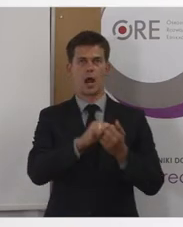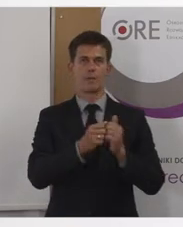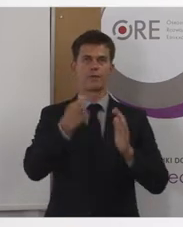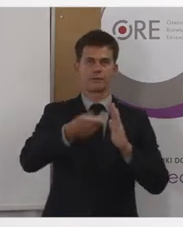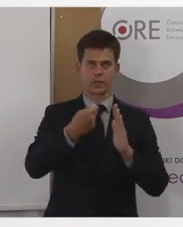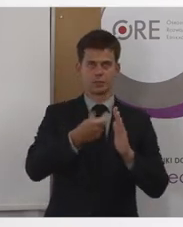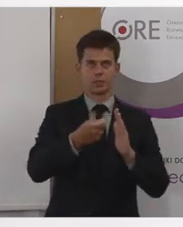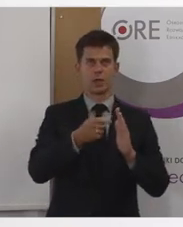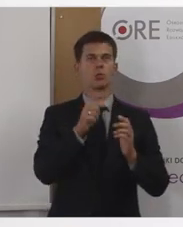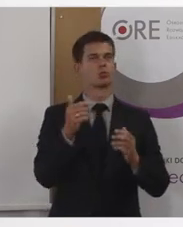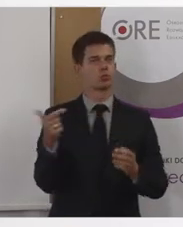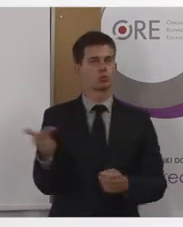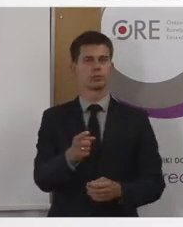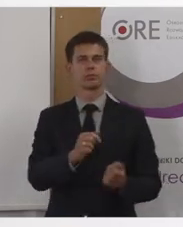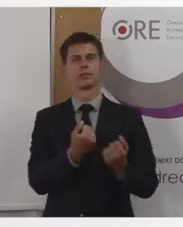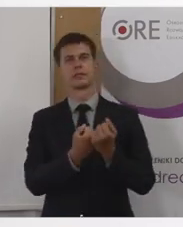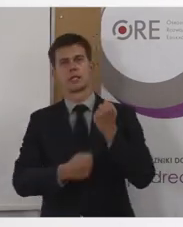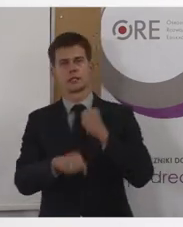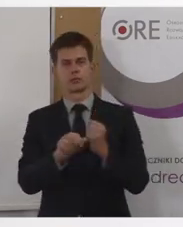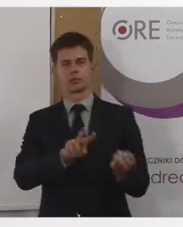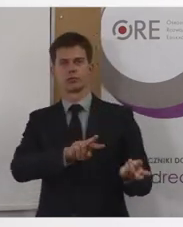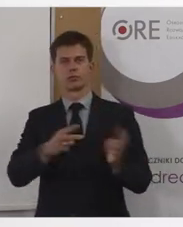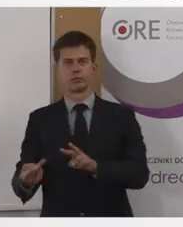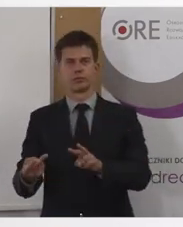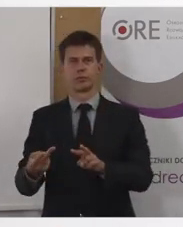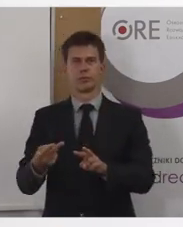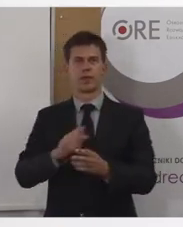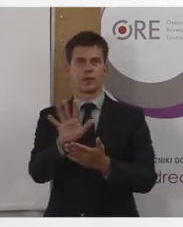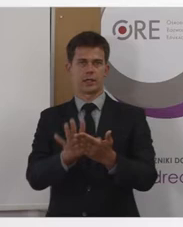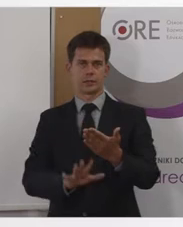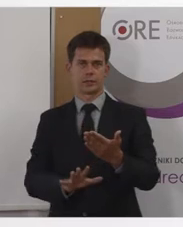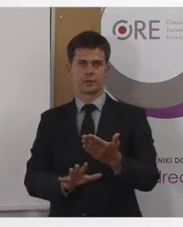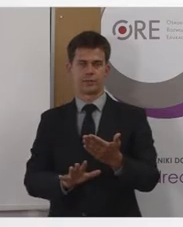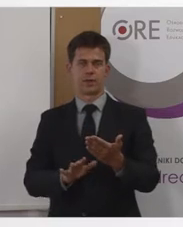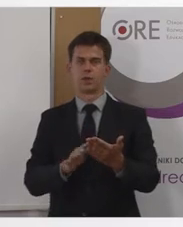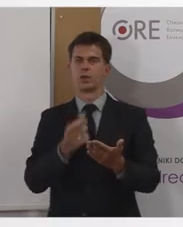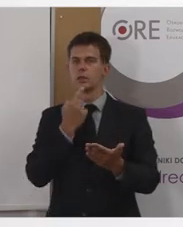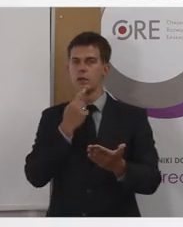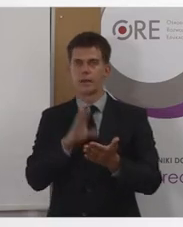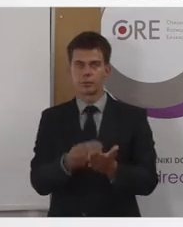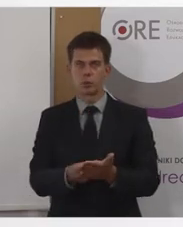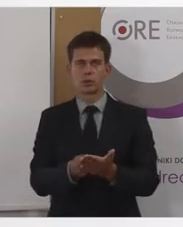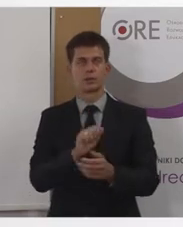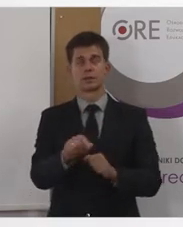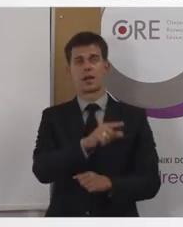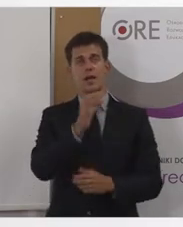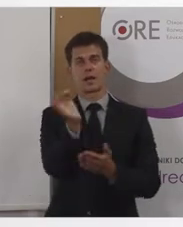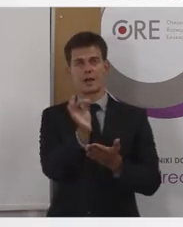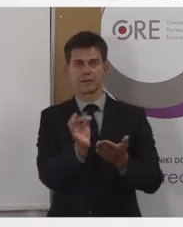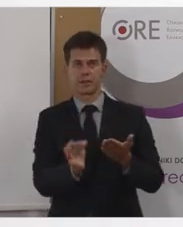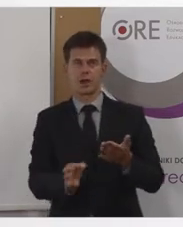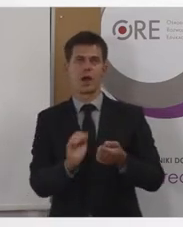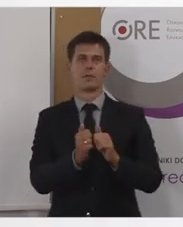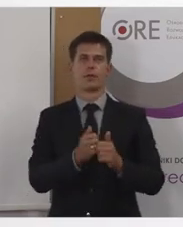powinny być zaopatrzone w tzw. tekst alternatywny. Dotyczy to w szczególności grafik, które występują,